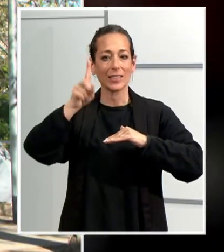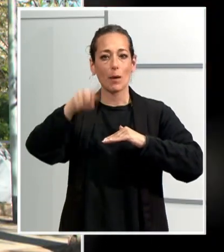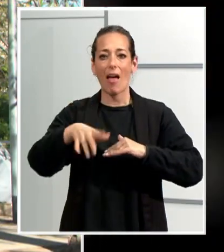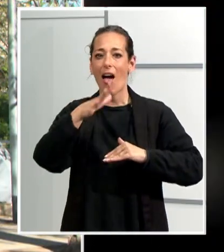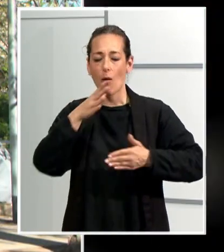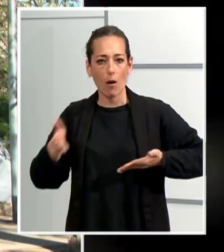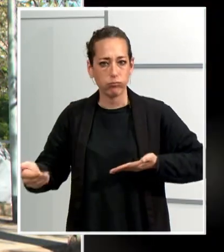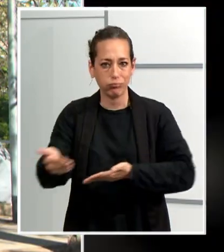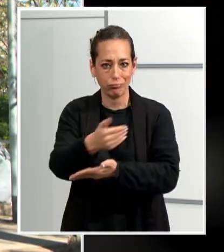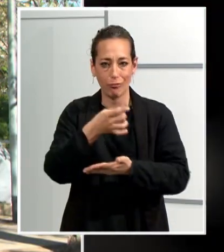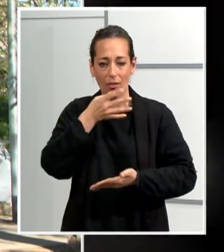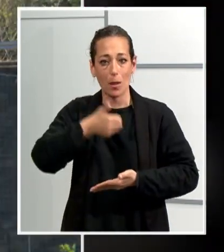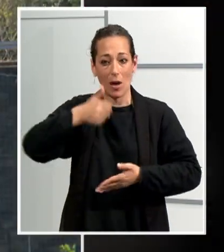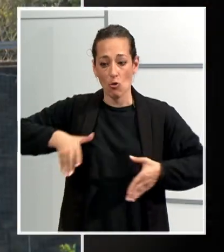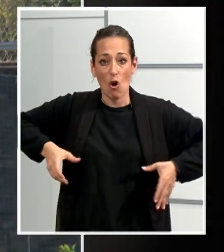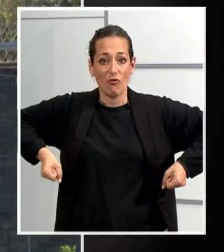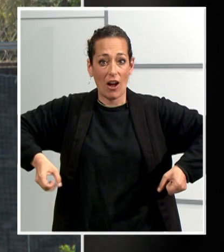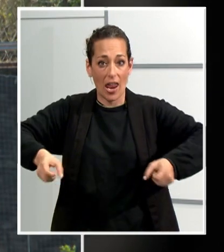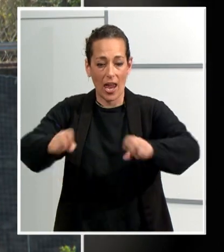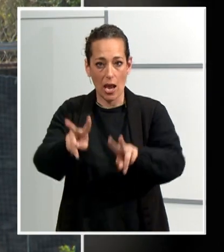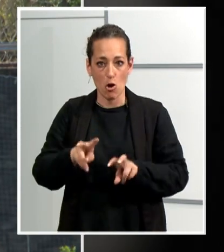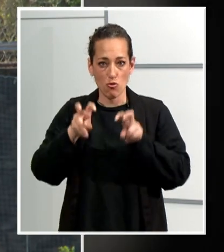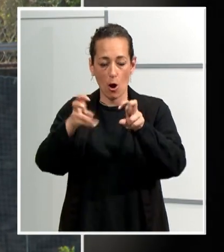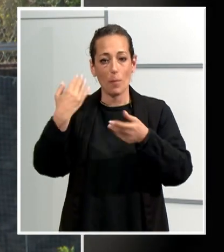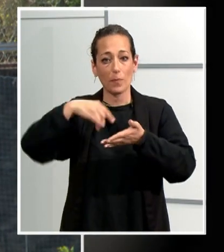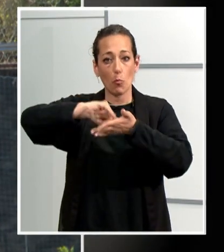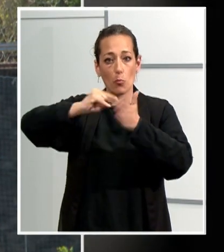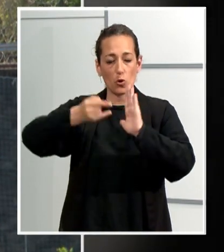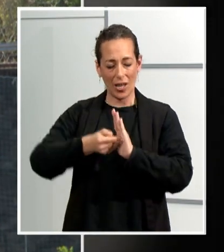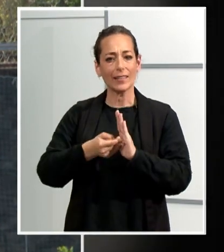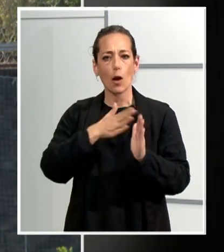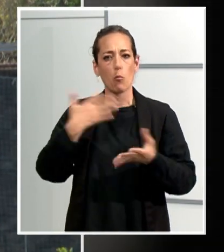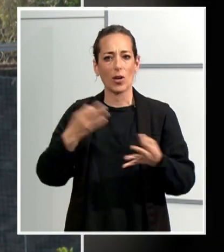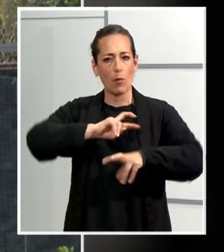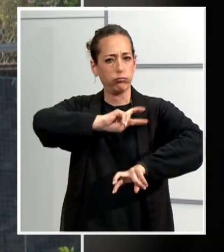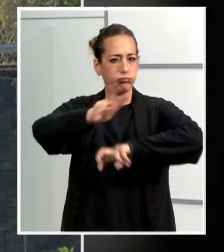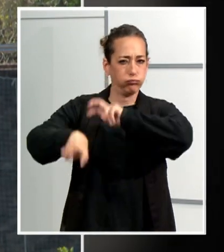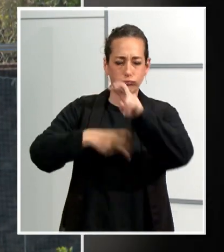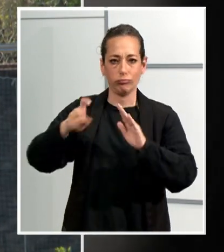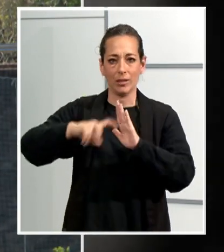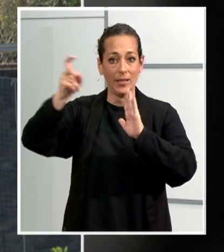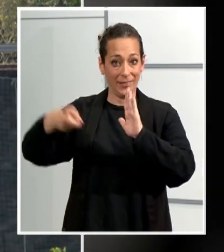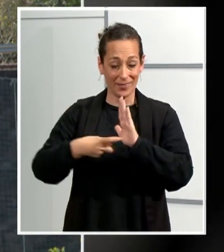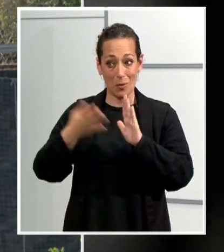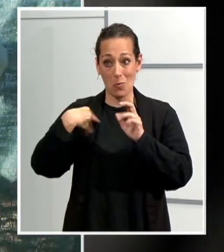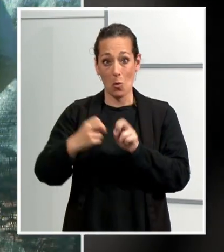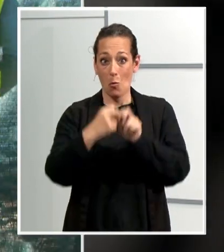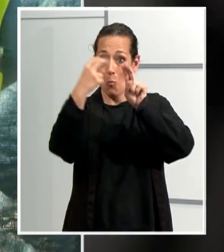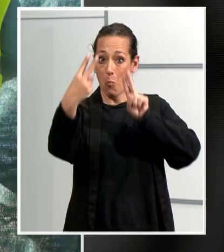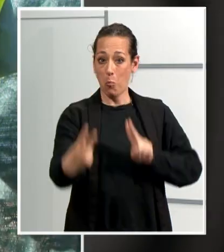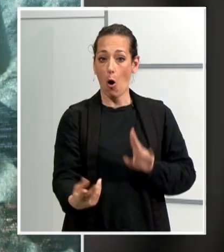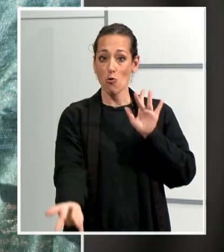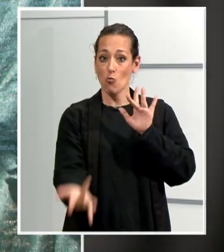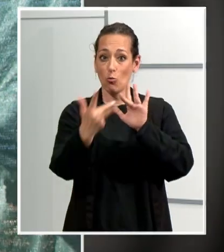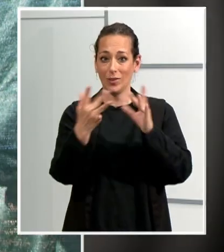'aigües i una barana nova. El projecte contempla una remodelació integral del pont que connecta el centre urbà amb el conjunt monumental de les